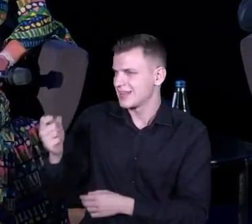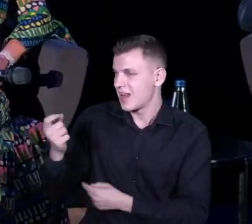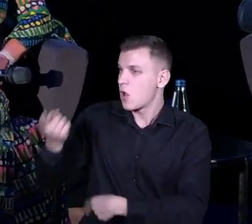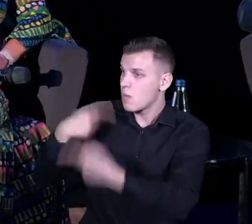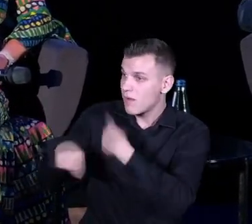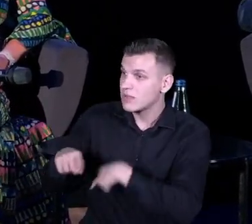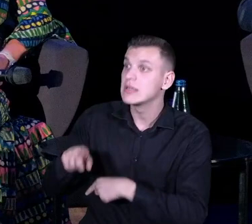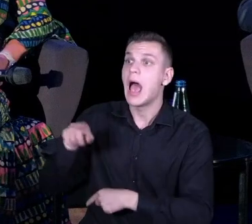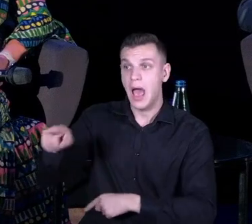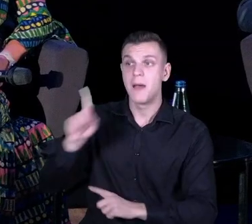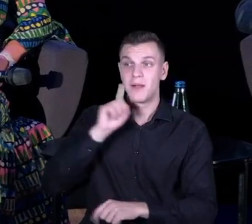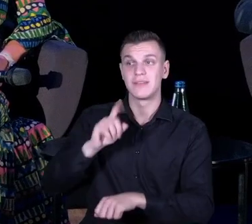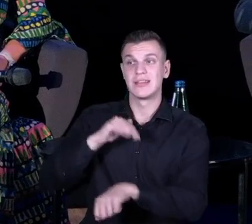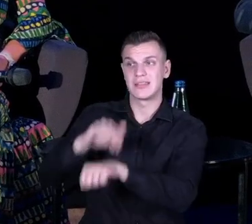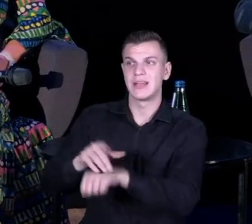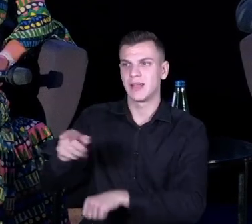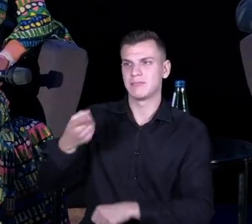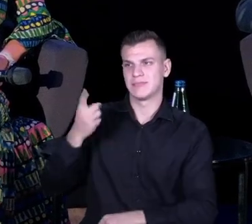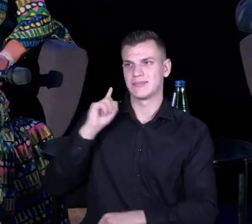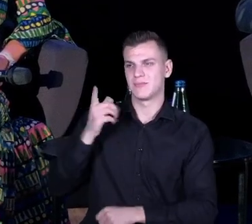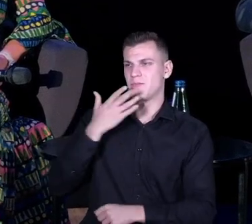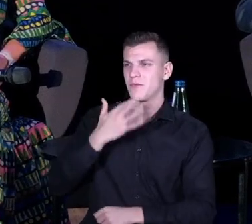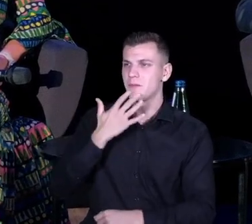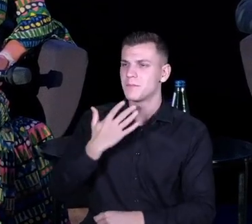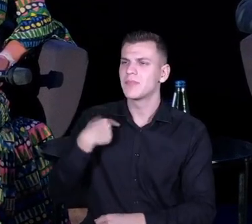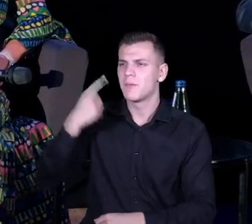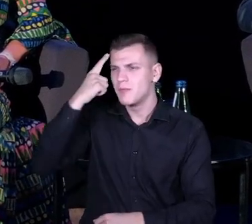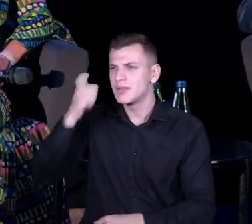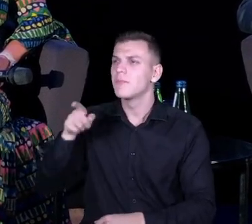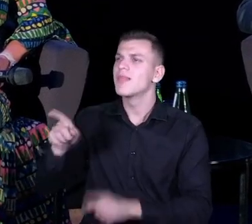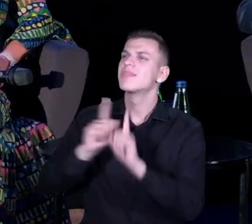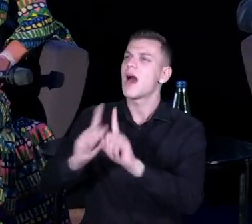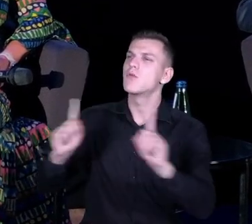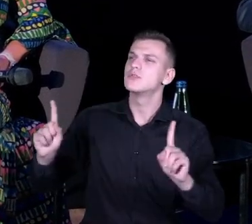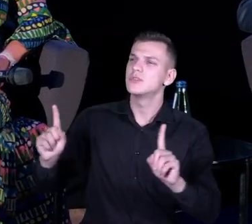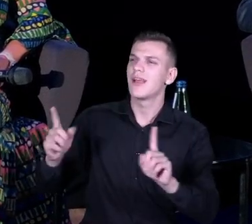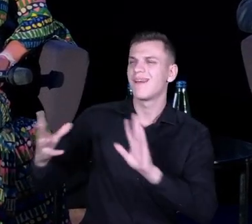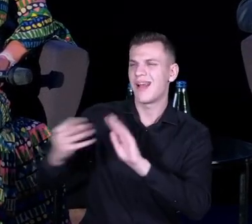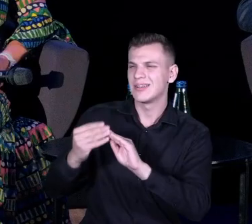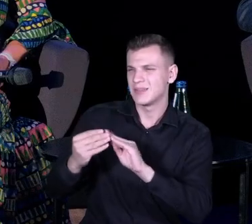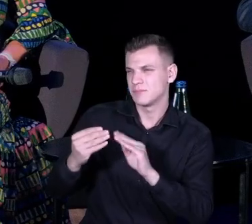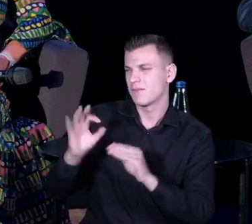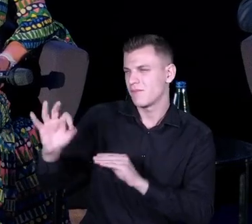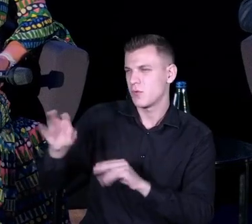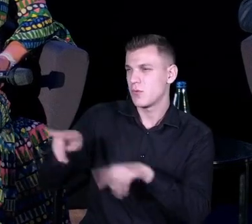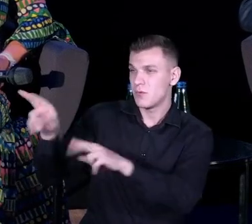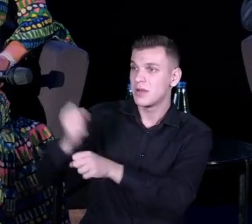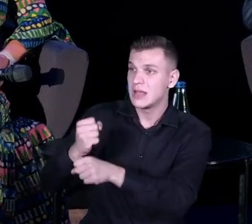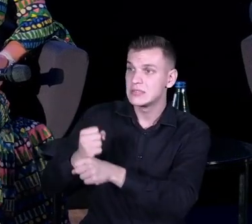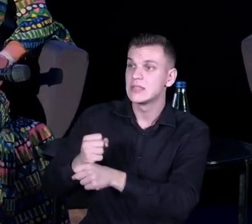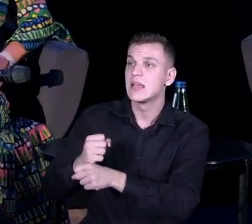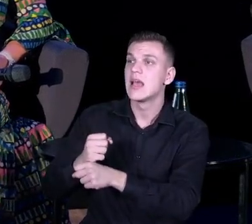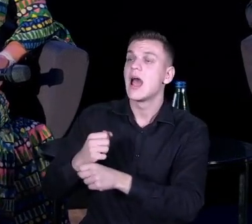ja to potwierdzam, że tak było też w praktyce, bo kiedy mieliśmy zajęcia z twoimi nauczycielami i się pytałam, Ewo, co oni tam planują, mówię, ja nie wiem, no to już oni